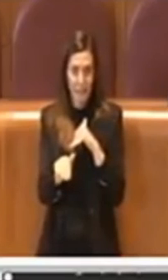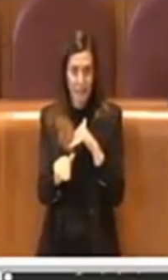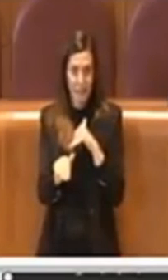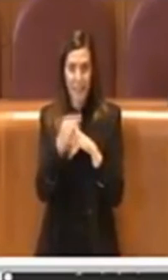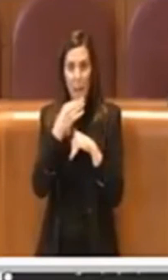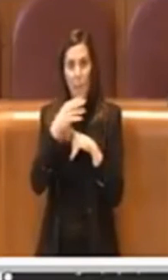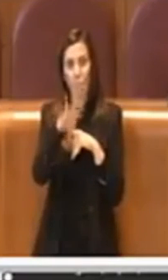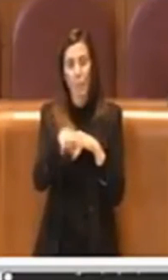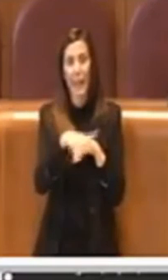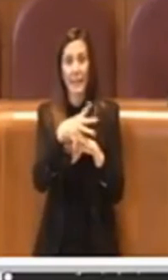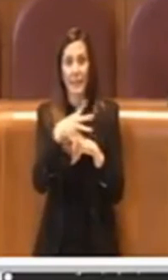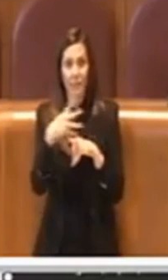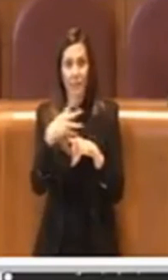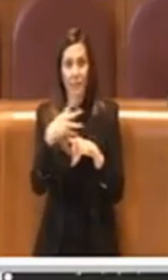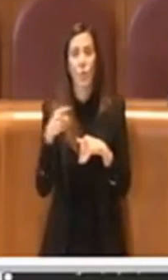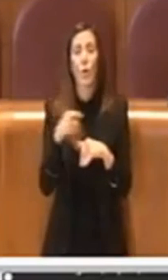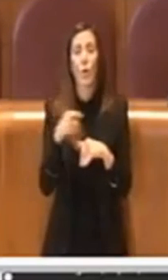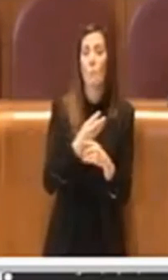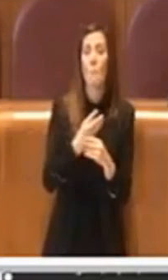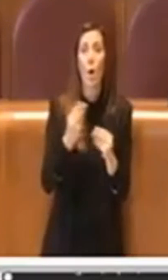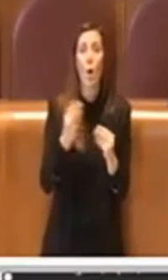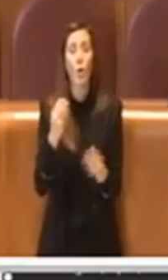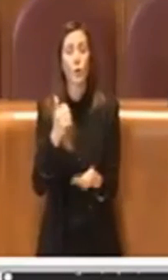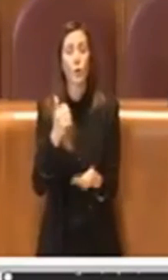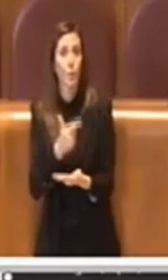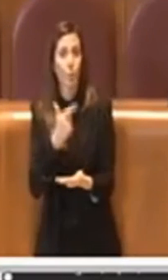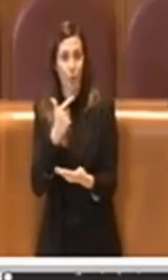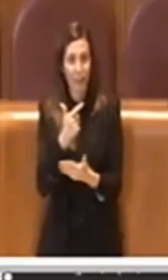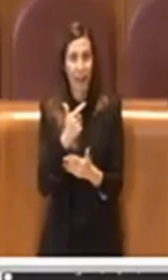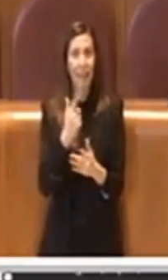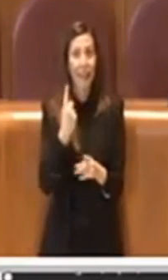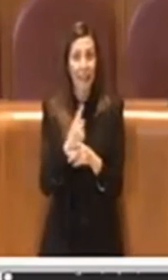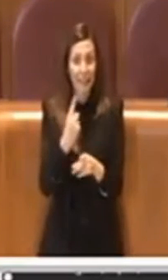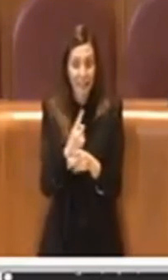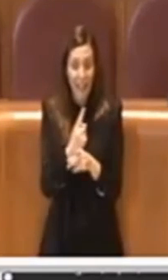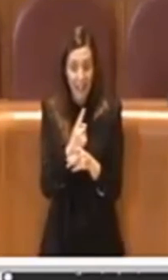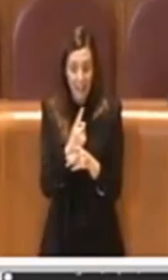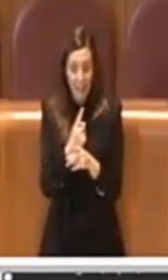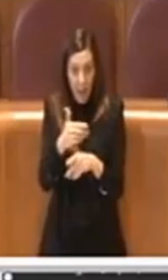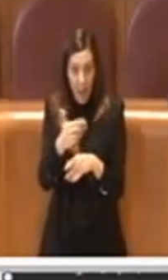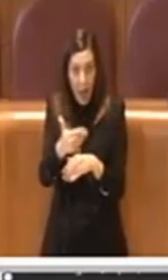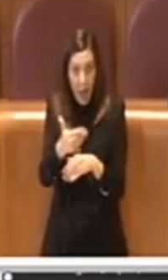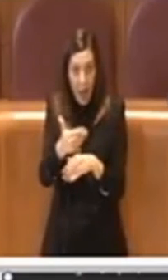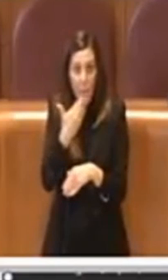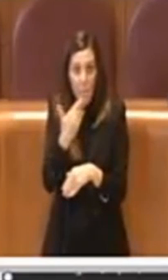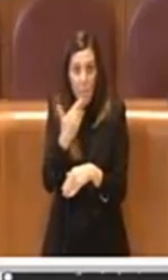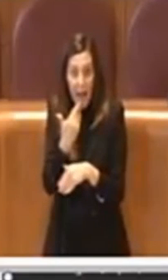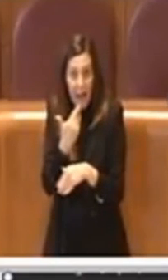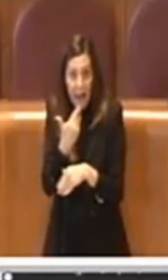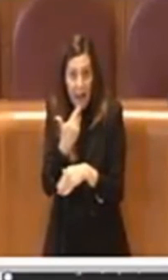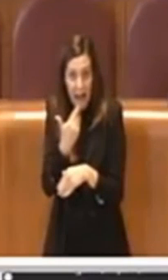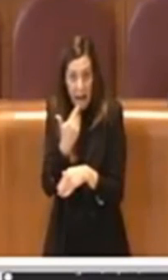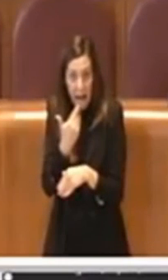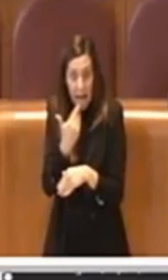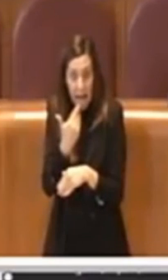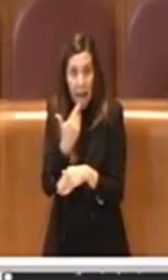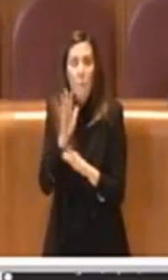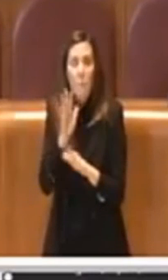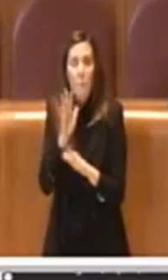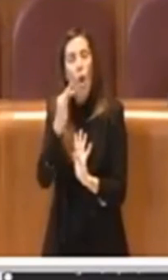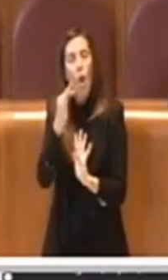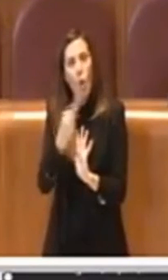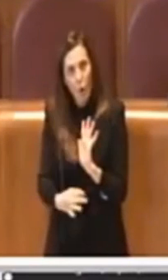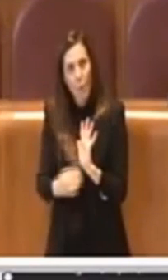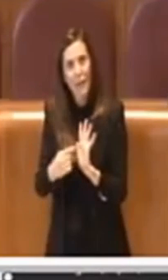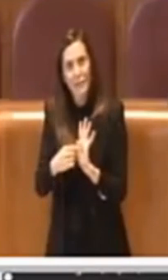pianificazione molto importante che deve ancora terminare il suo percorso perché è così da un punto di vista normativo, ma è stato fatto